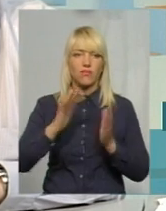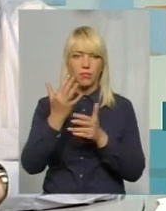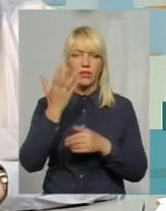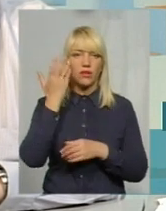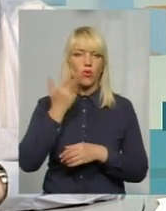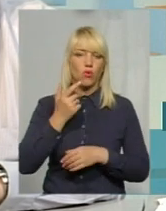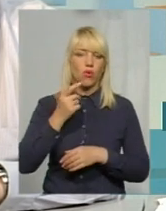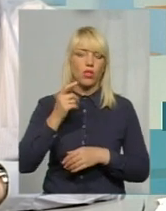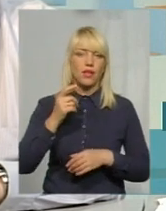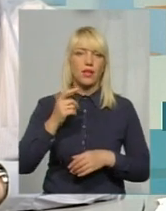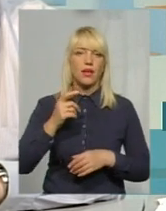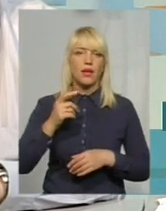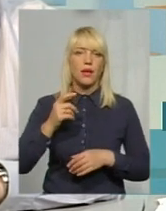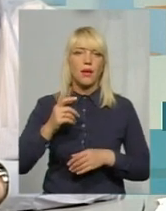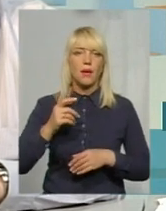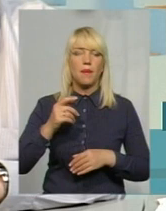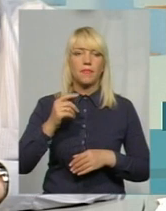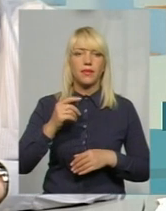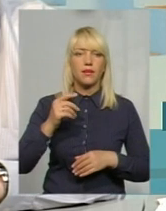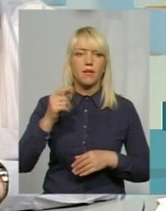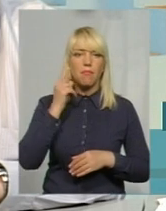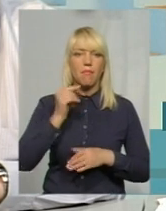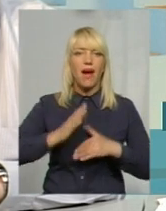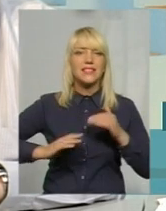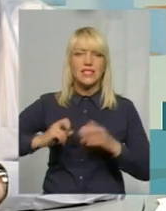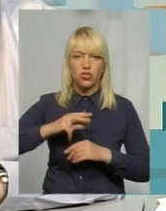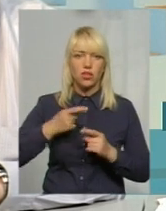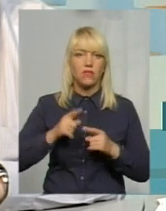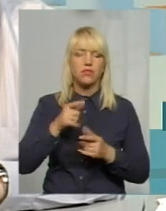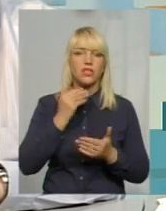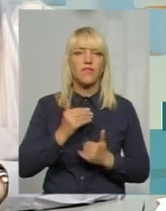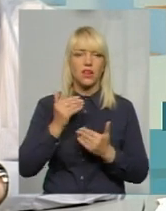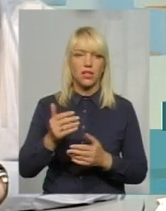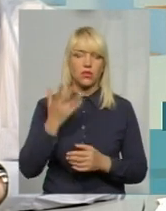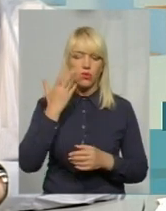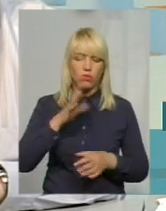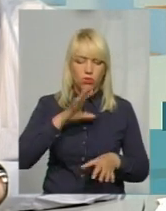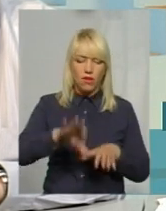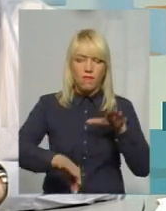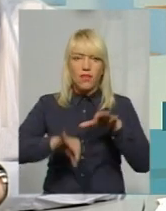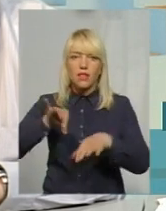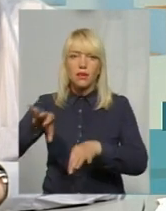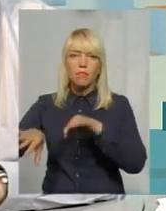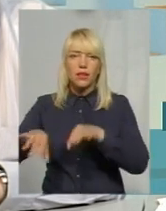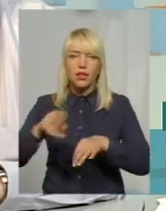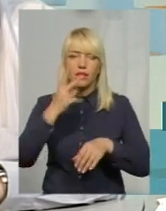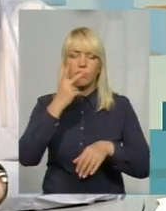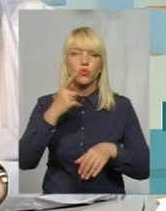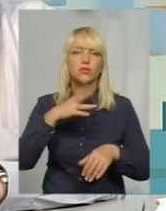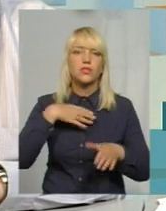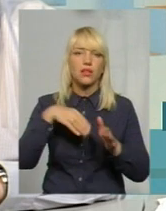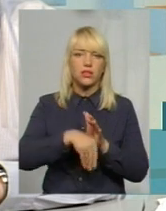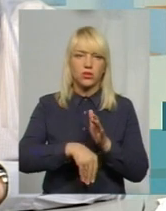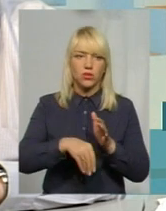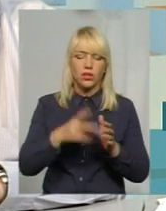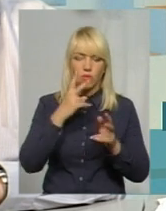зверталися і коли проводився відбір проб, відбір підмору цього, які бджили, які загинули. І проводились